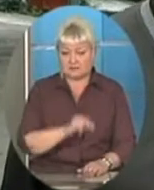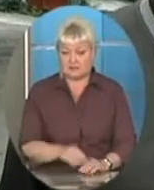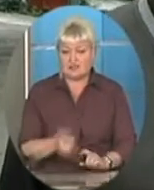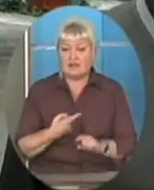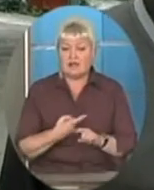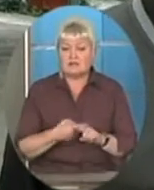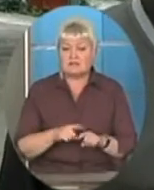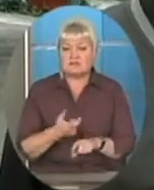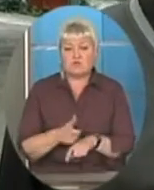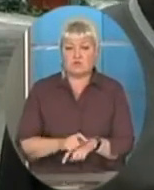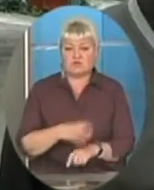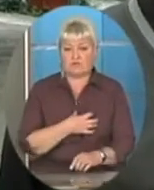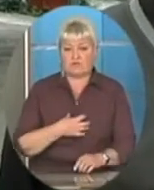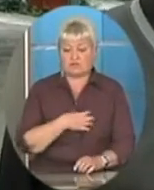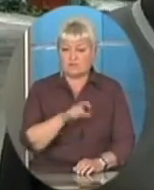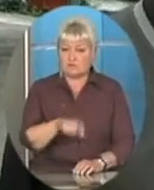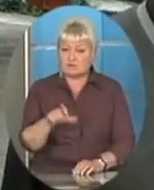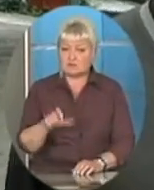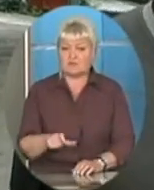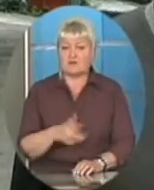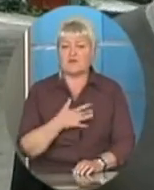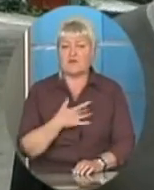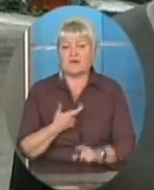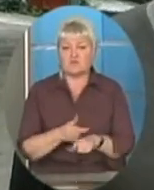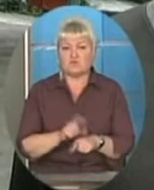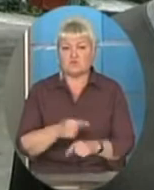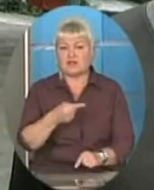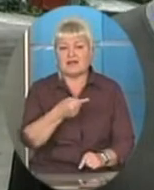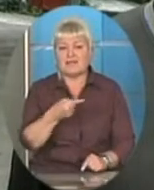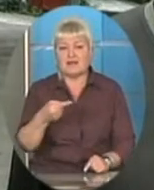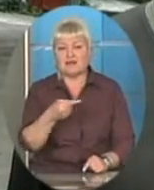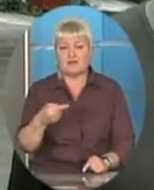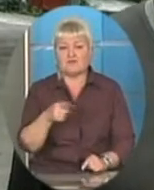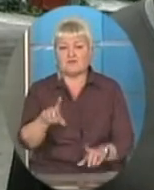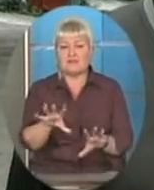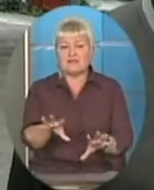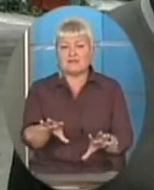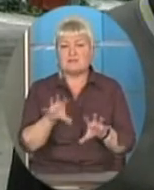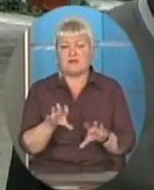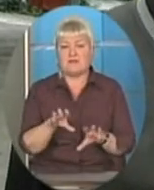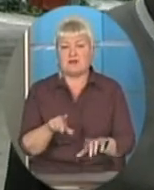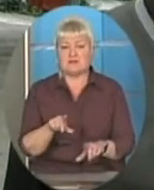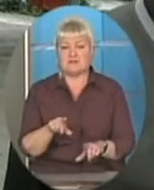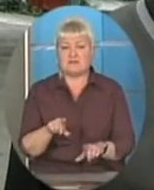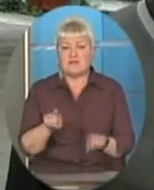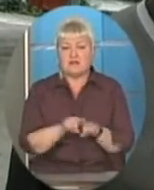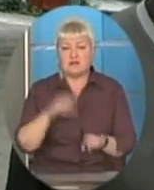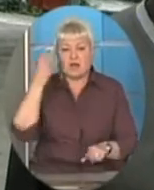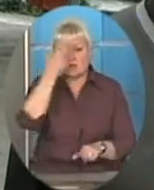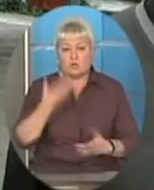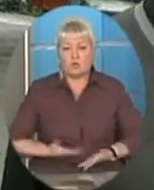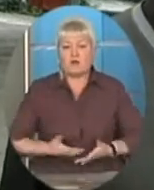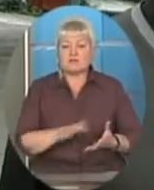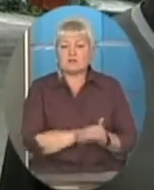дуже важливі особи і, зрештою, напевно, дуже негативно ними сприймається навіть така думка суспільства,